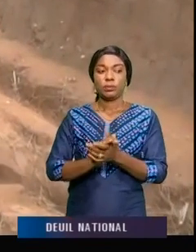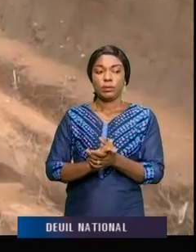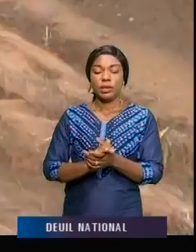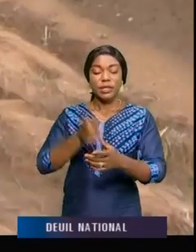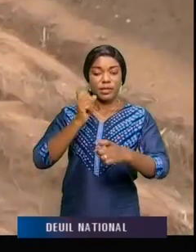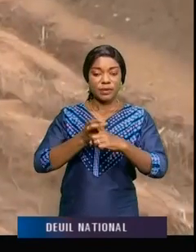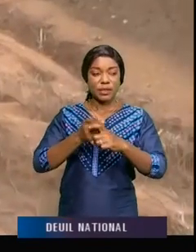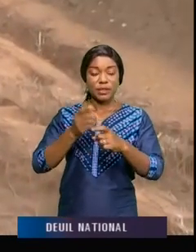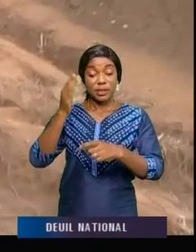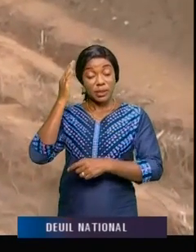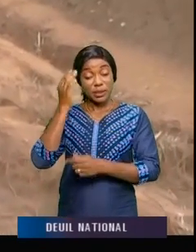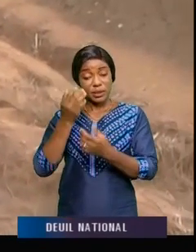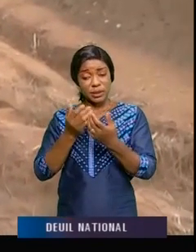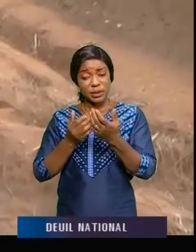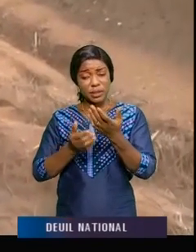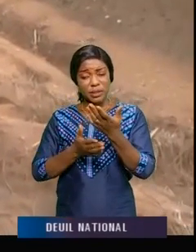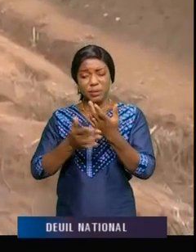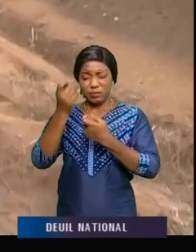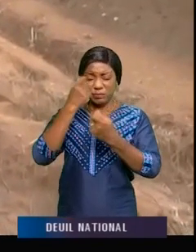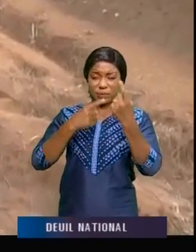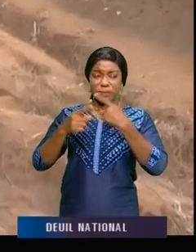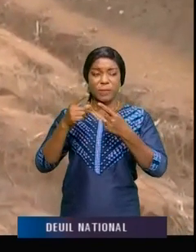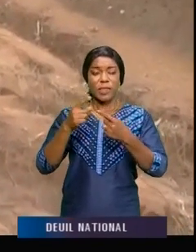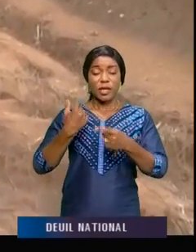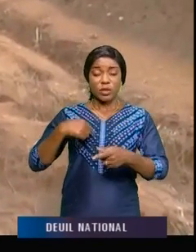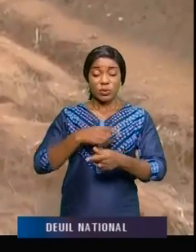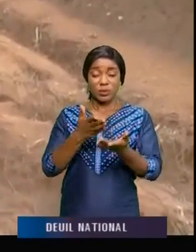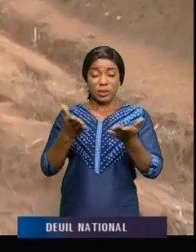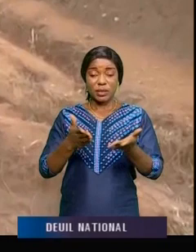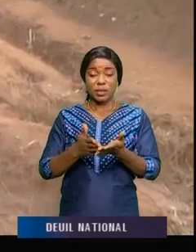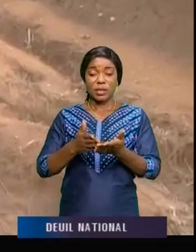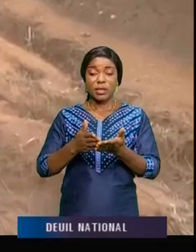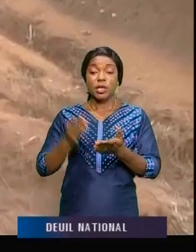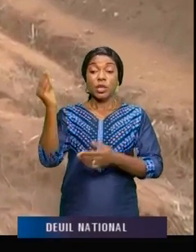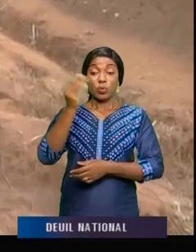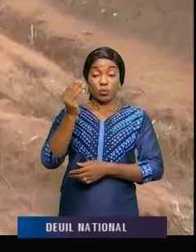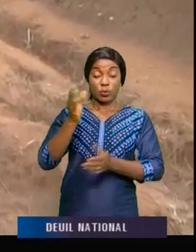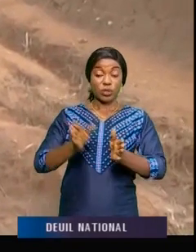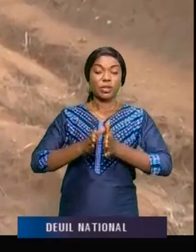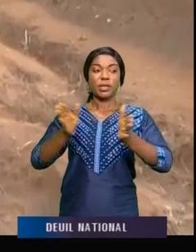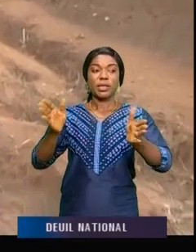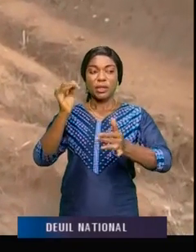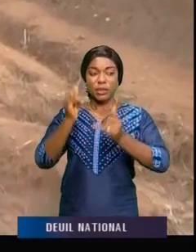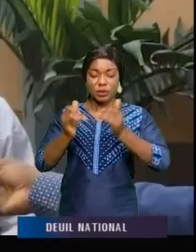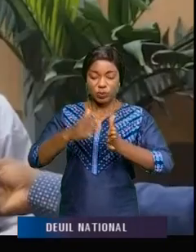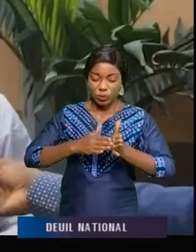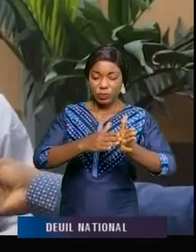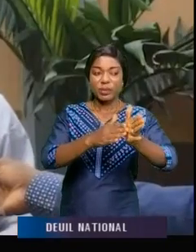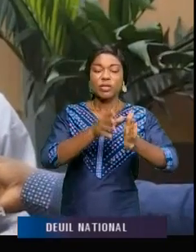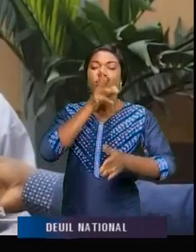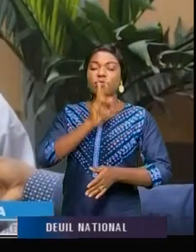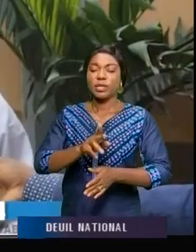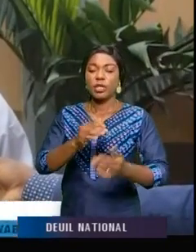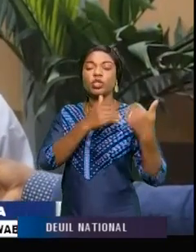Je me demande des fois, nous ici, dans le Kualou, en général, si réellement nous accompagnons les chefs de l'Etat,